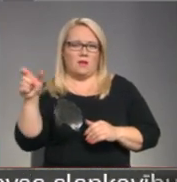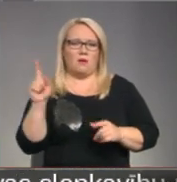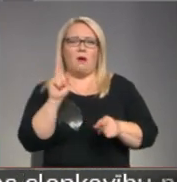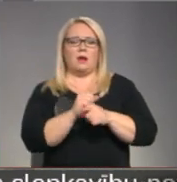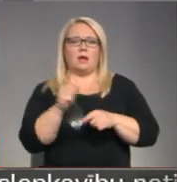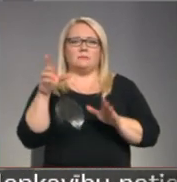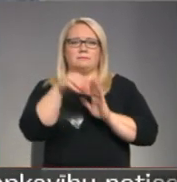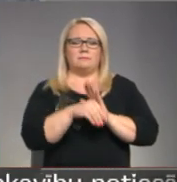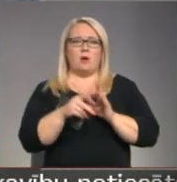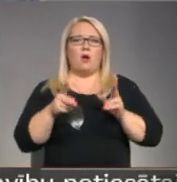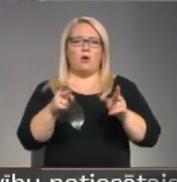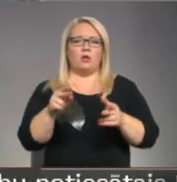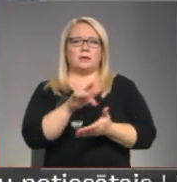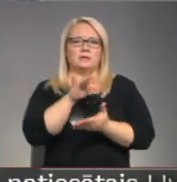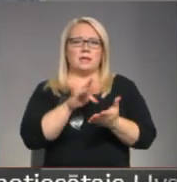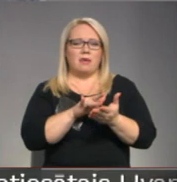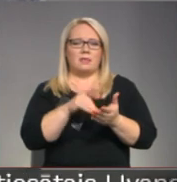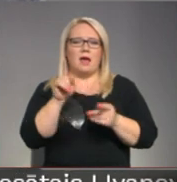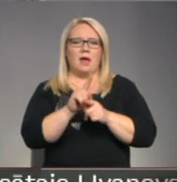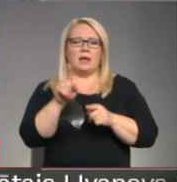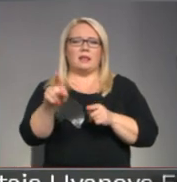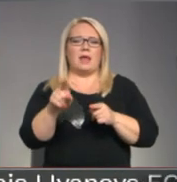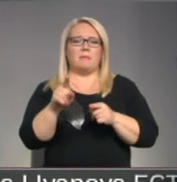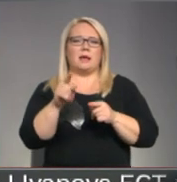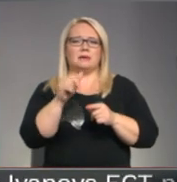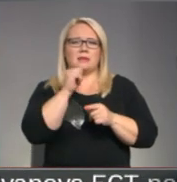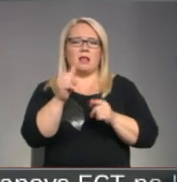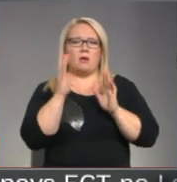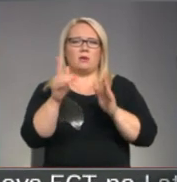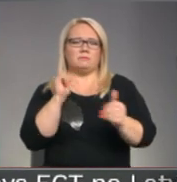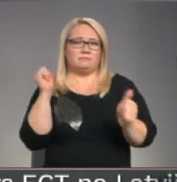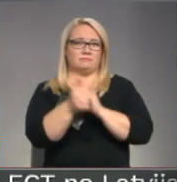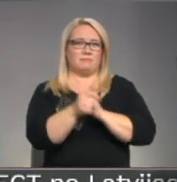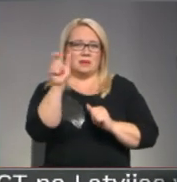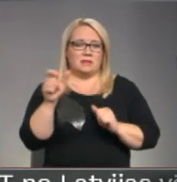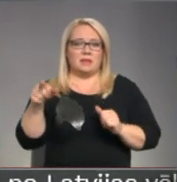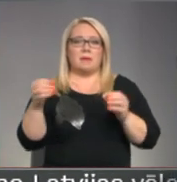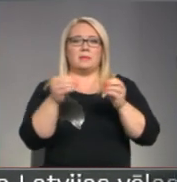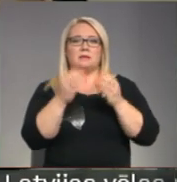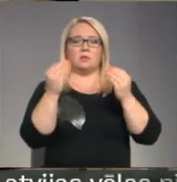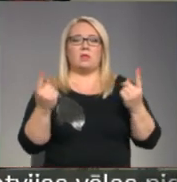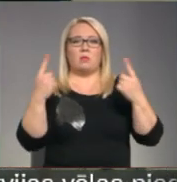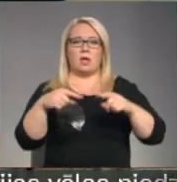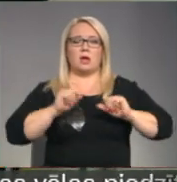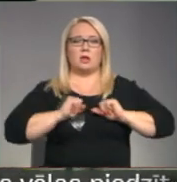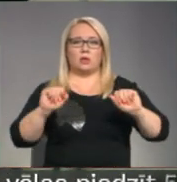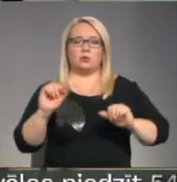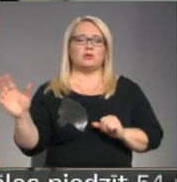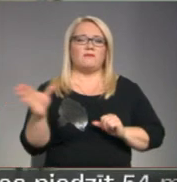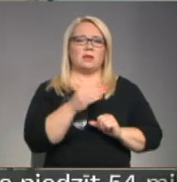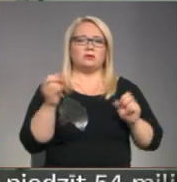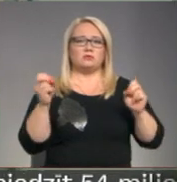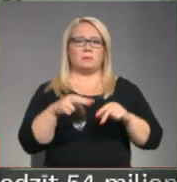arī Onkoloģijas centras zaļā koridora pacienti. Šiem pacientiem slimnīcē desmit dienu laikā jānodrošina visu